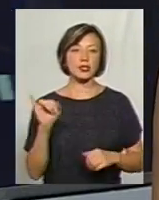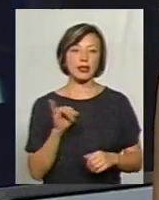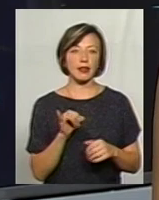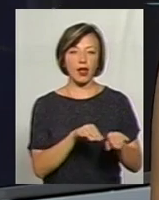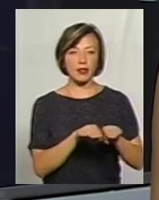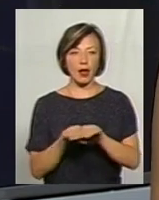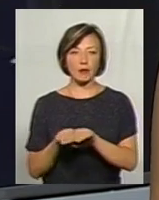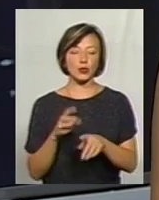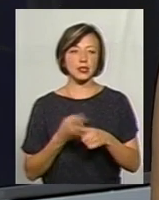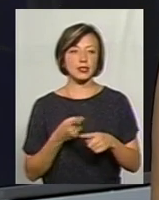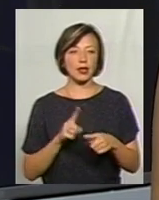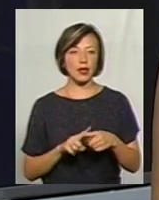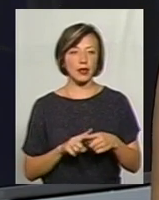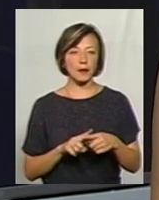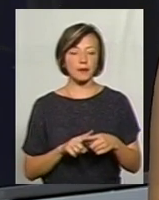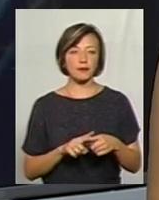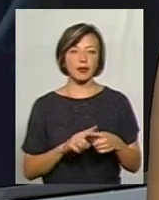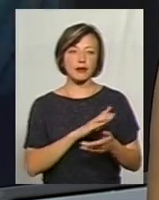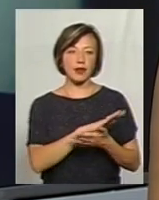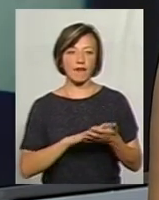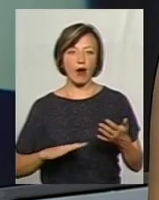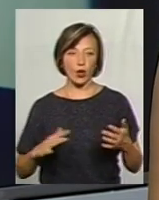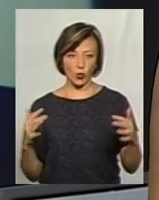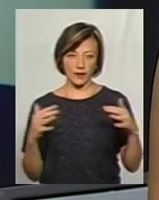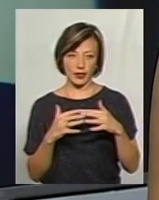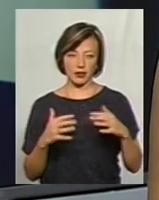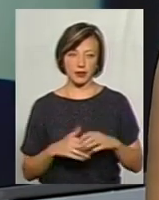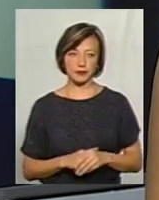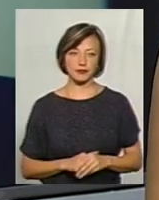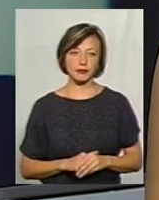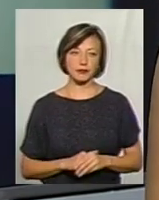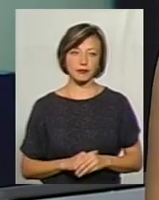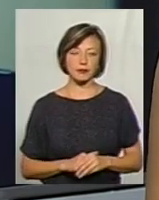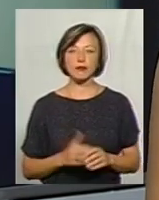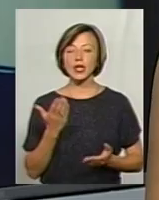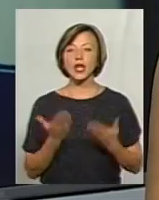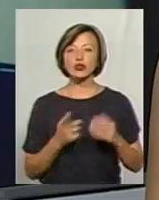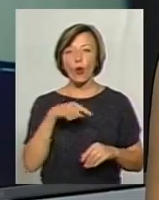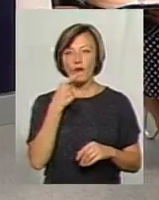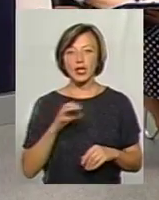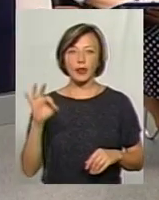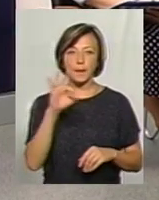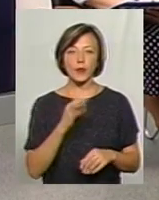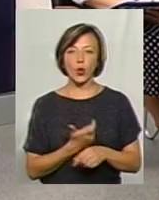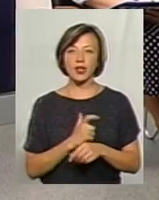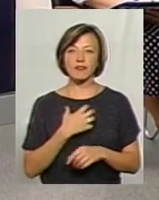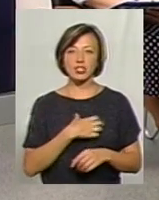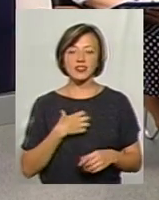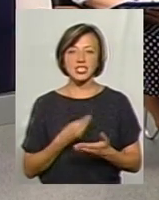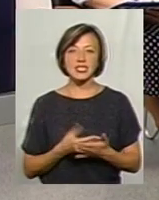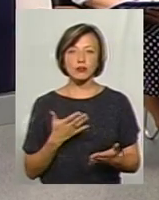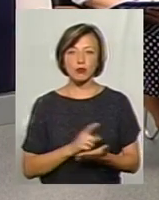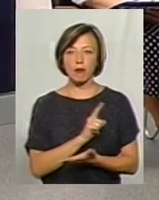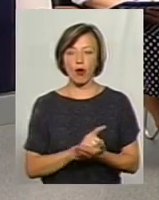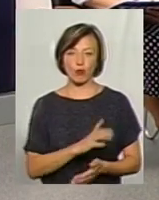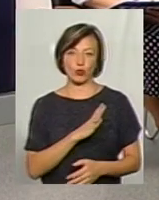етапі оцієї тривалої війни. Якщо говорити про найважливіші цінності, які